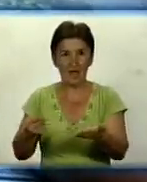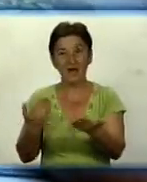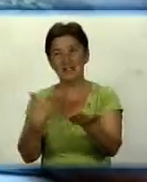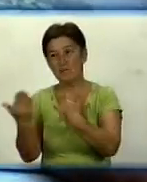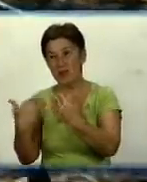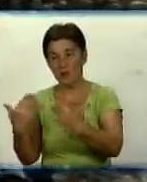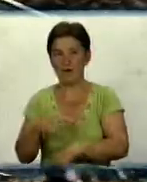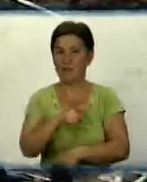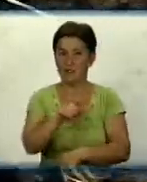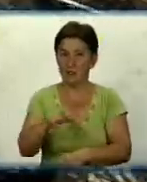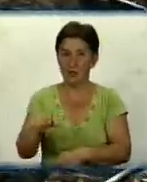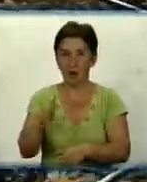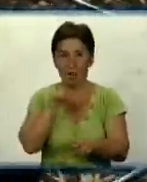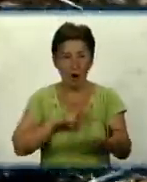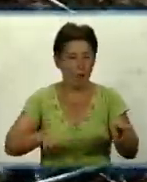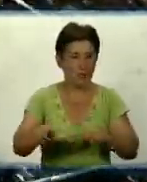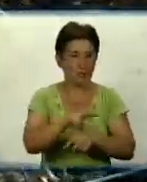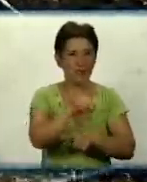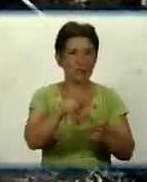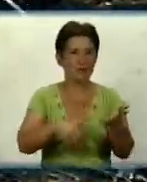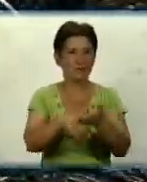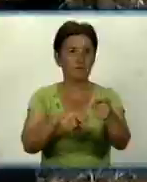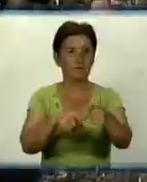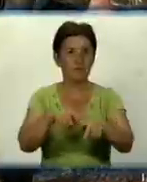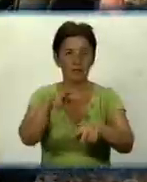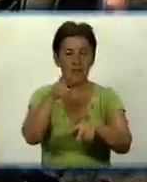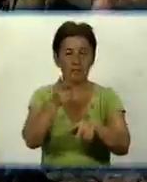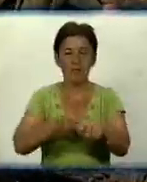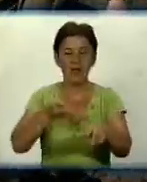очевидцями та обстеження землі за допомогою металодетекторів.